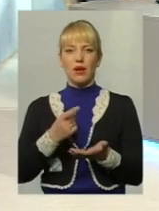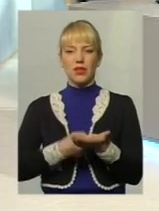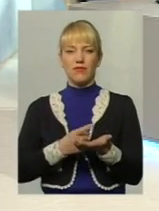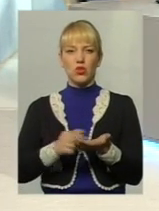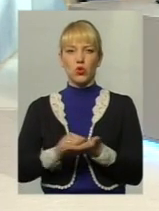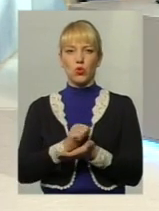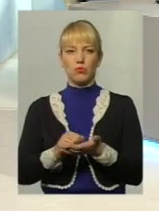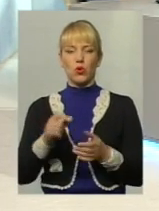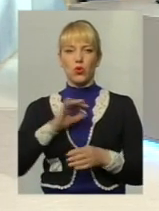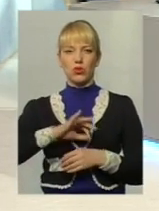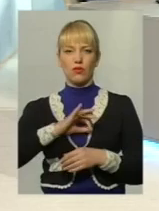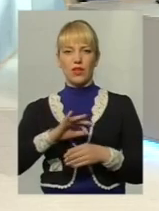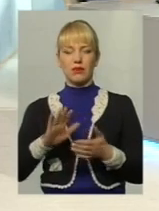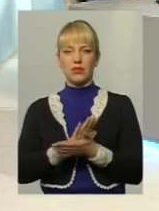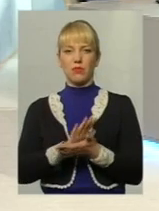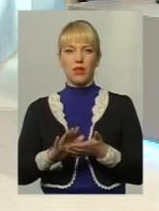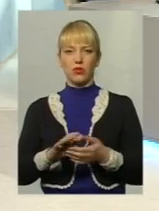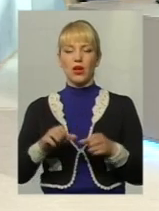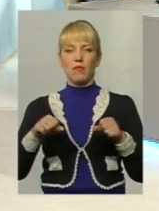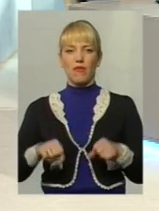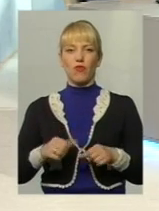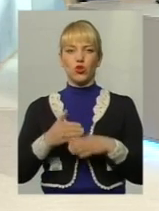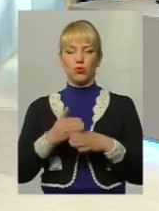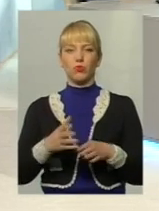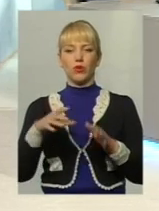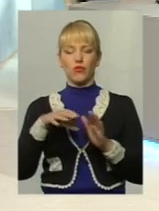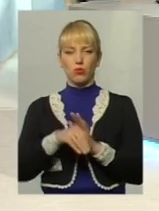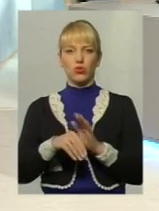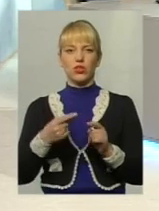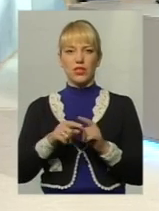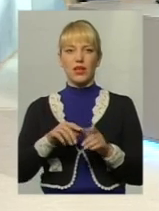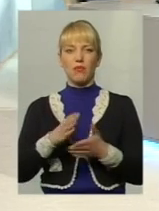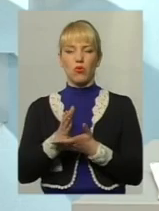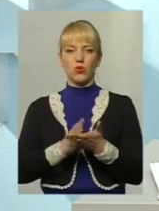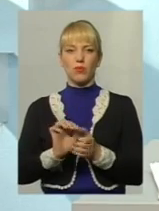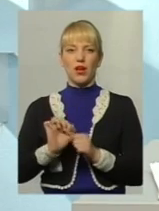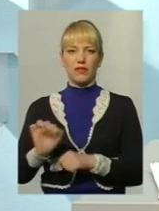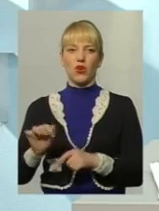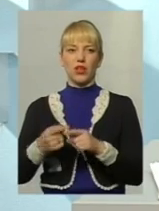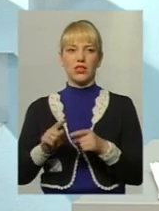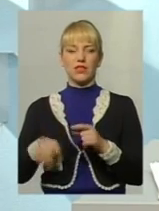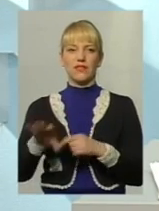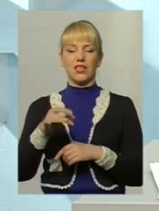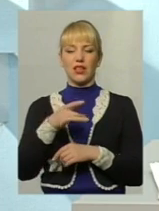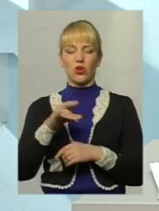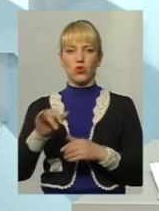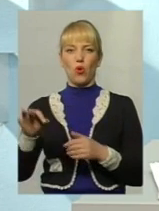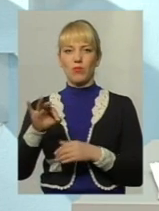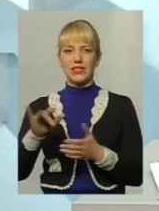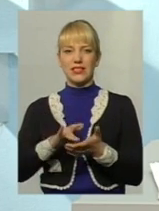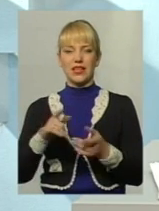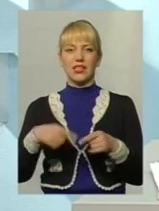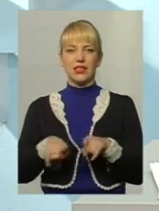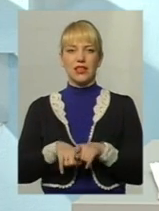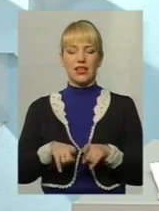користуватись безоплатною правовою допомогою, в тому числі послугами адвоката. Це у всіх районних та обласних центрах